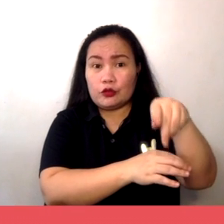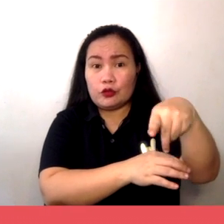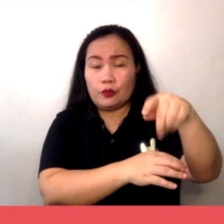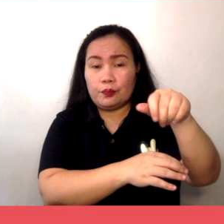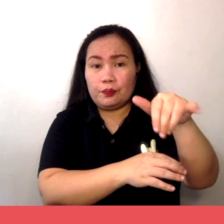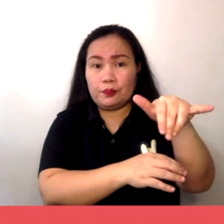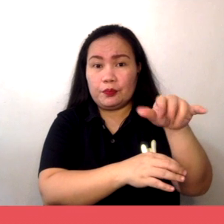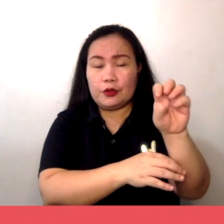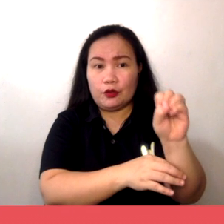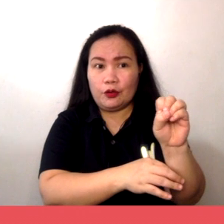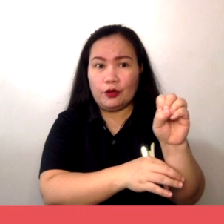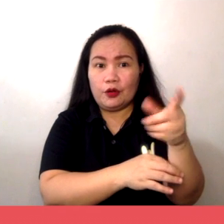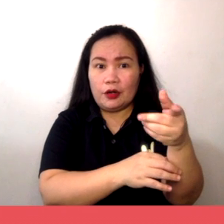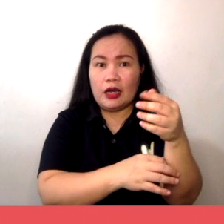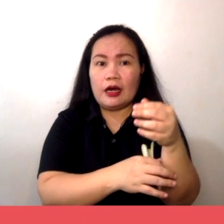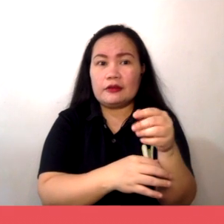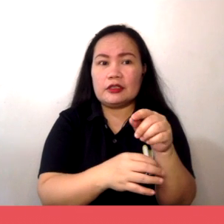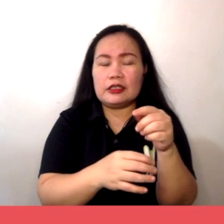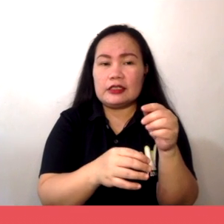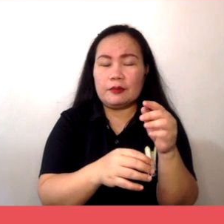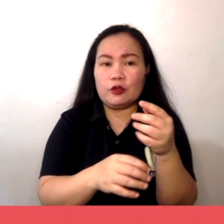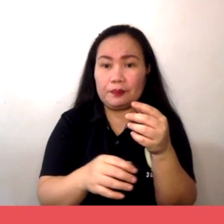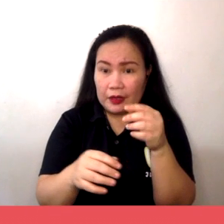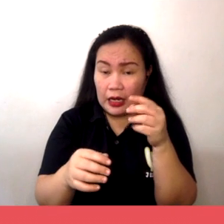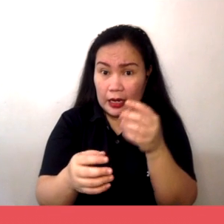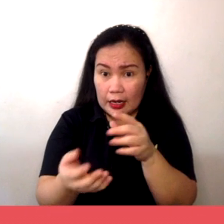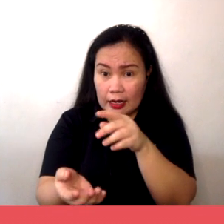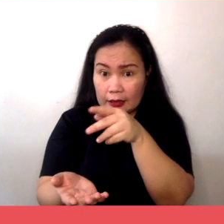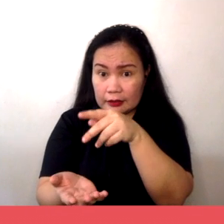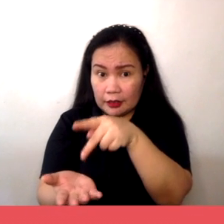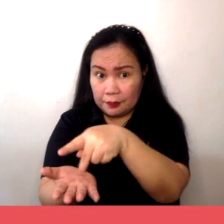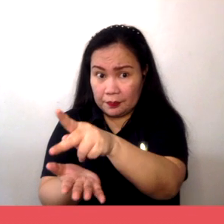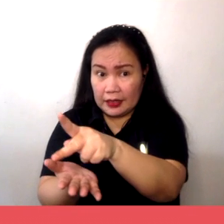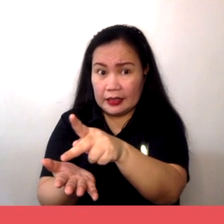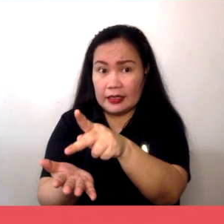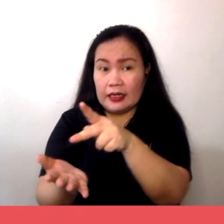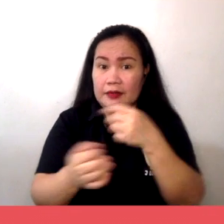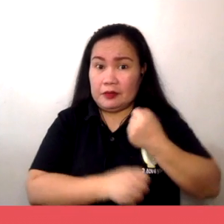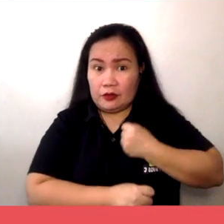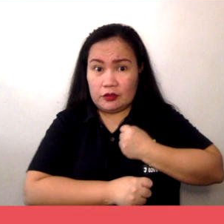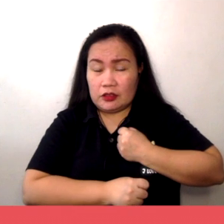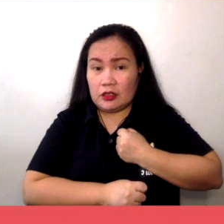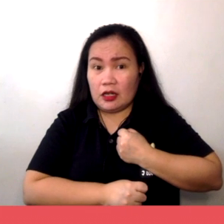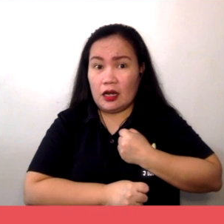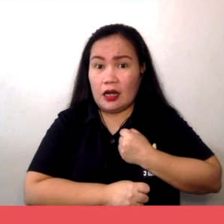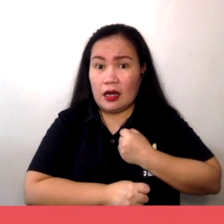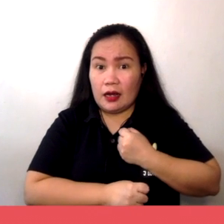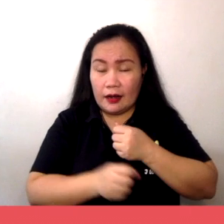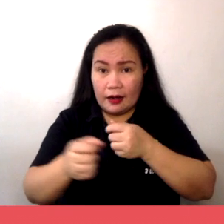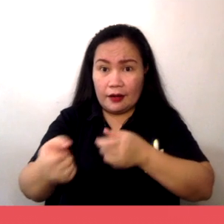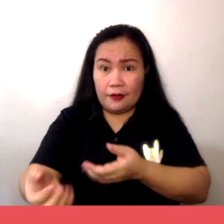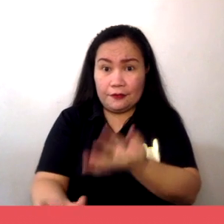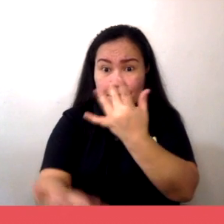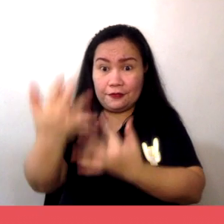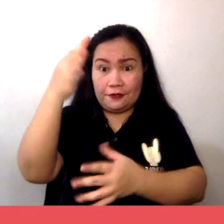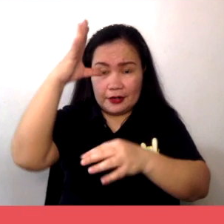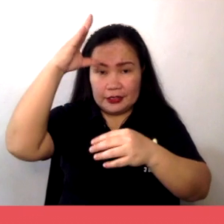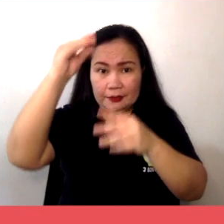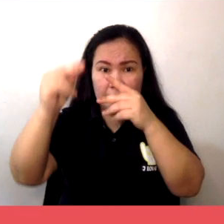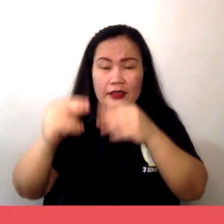at nagpapasahod sa mga polis, sundalo, bumbero, traffic enforcer at iba pa.